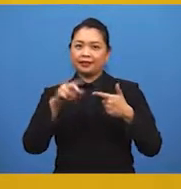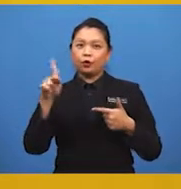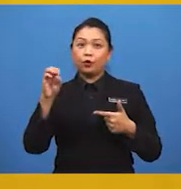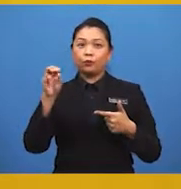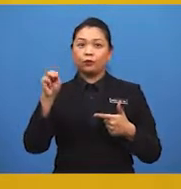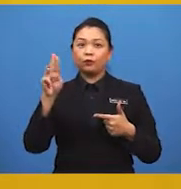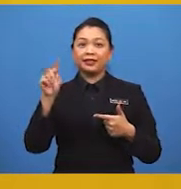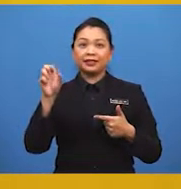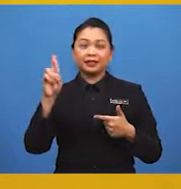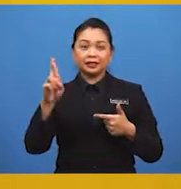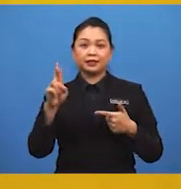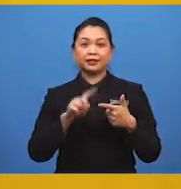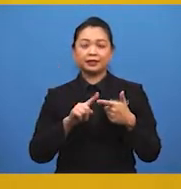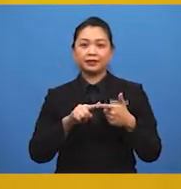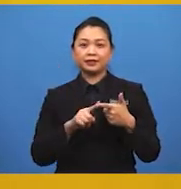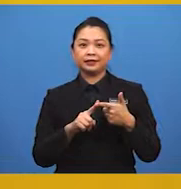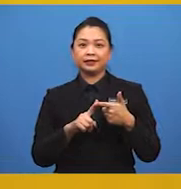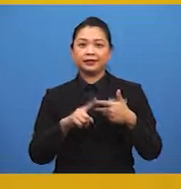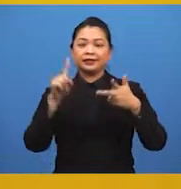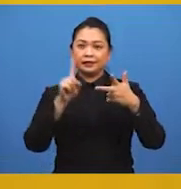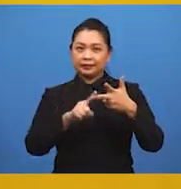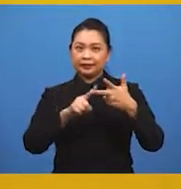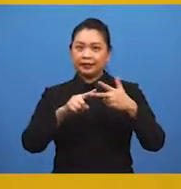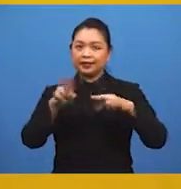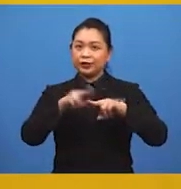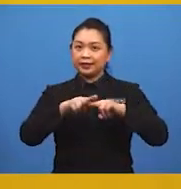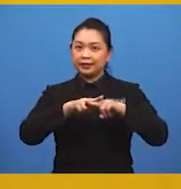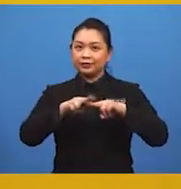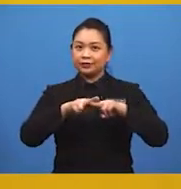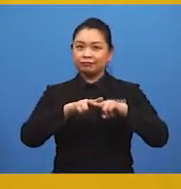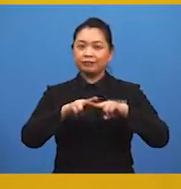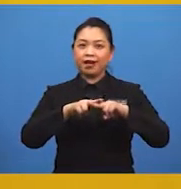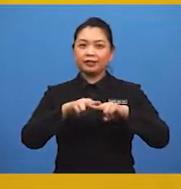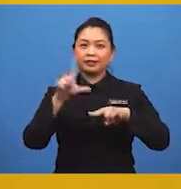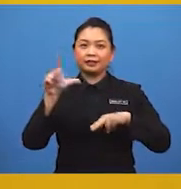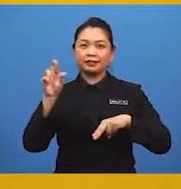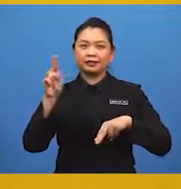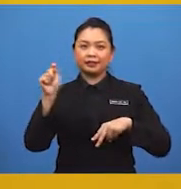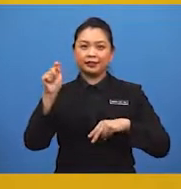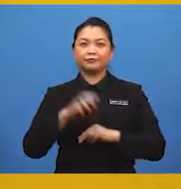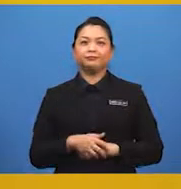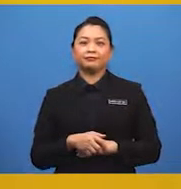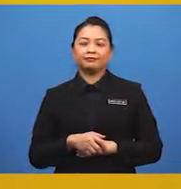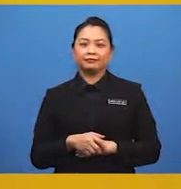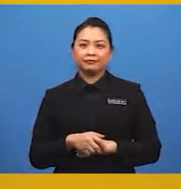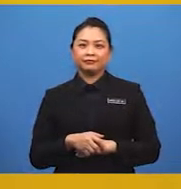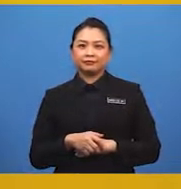komputer dan transik aliran rengan ataupun LRT.